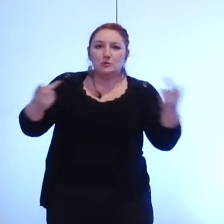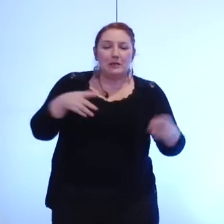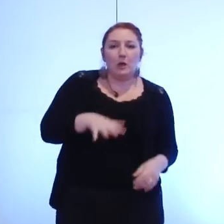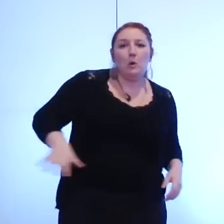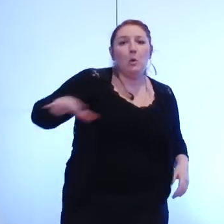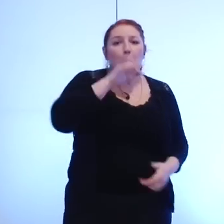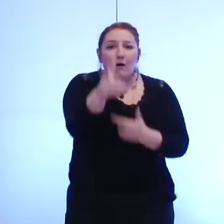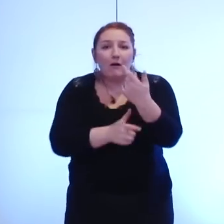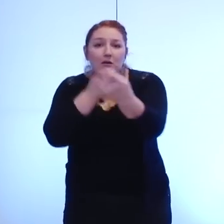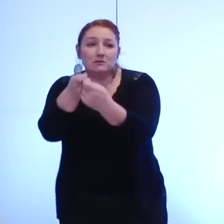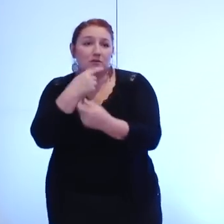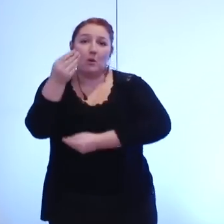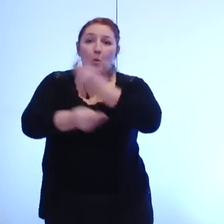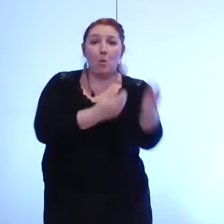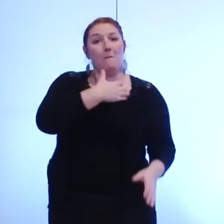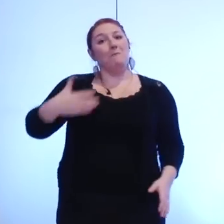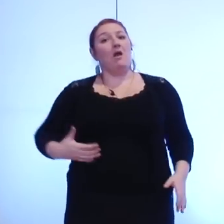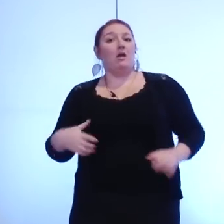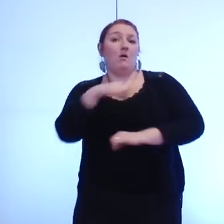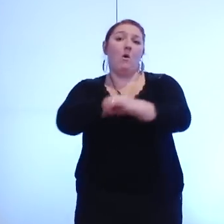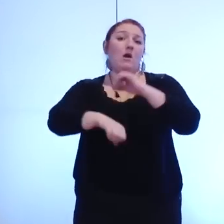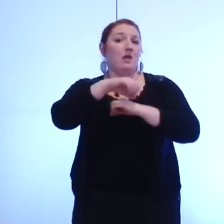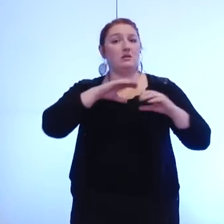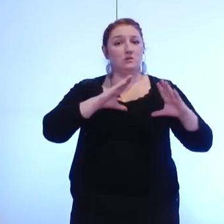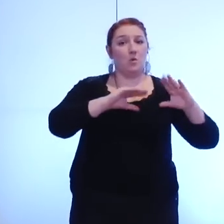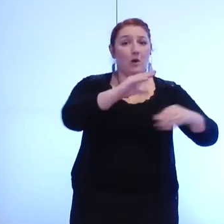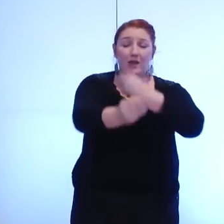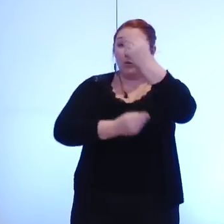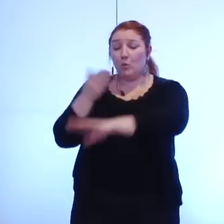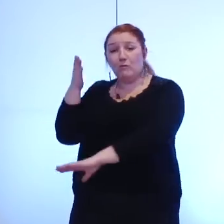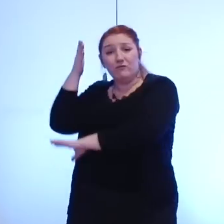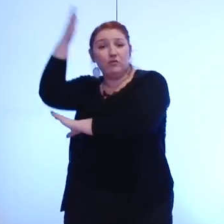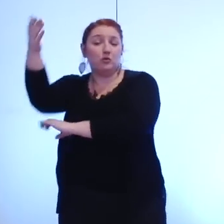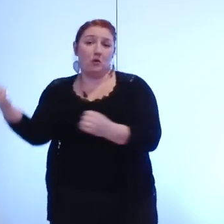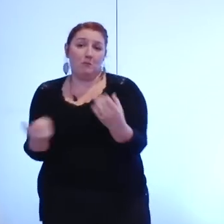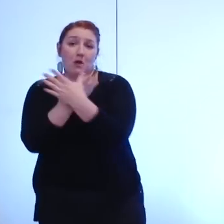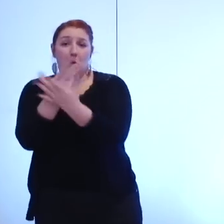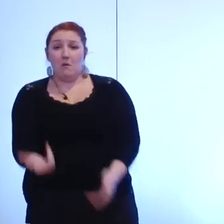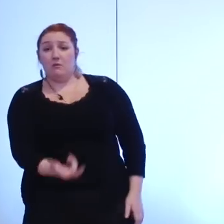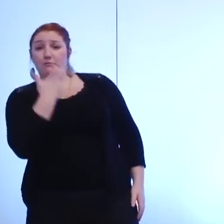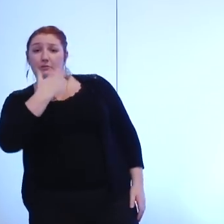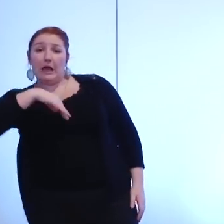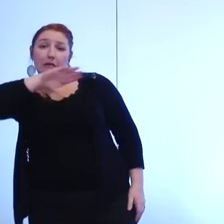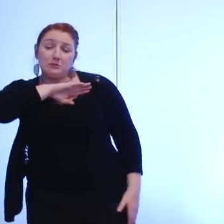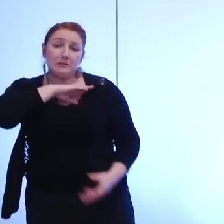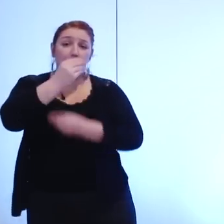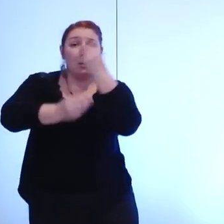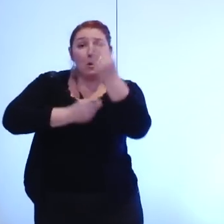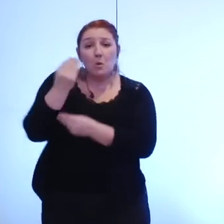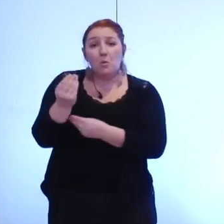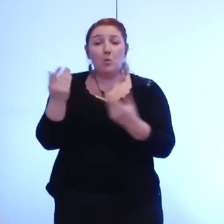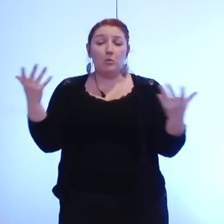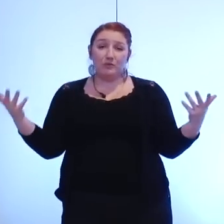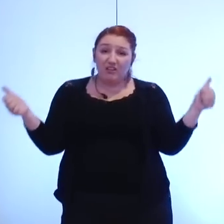directement par les communes soit portés par la métropole demain soit portés ensemble finalement dans des